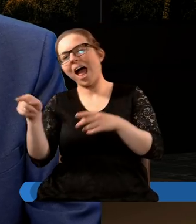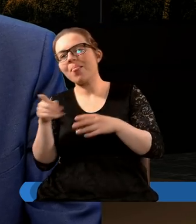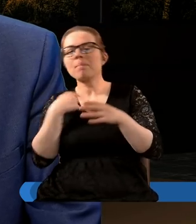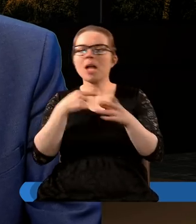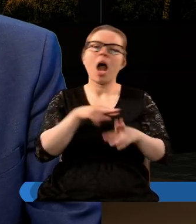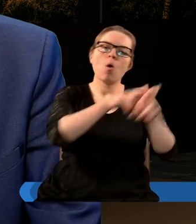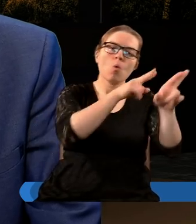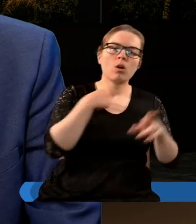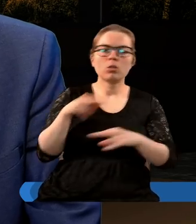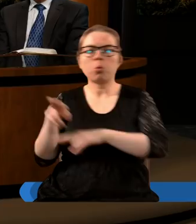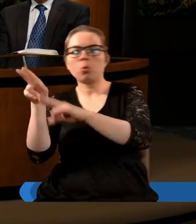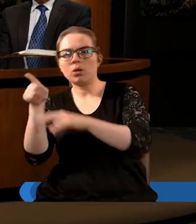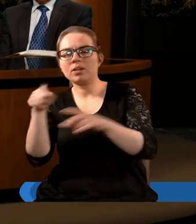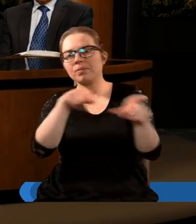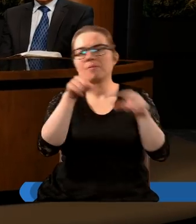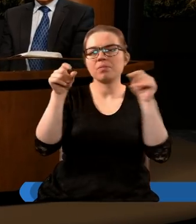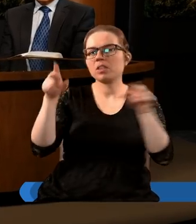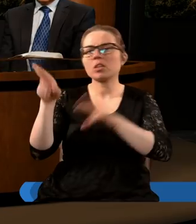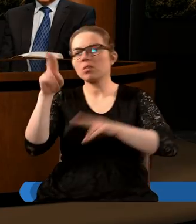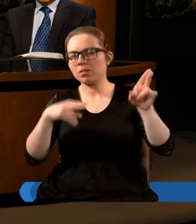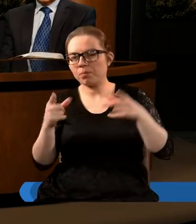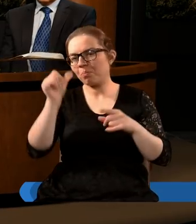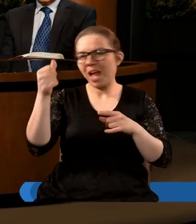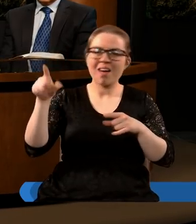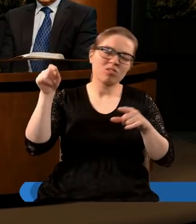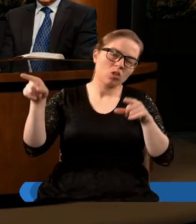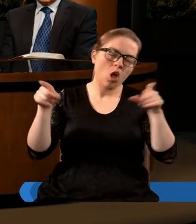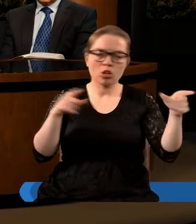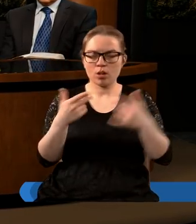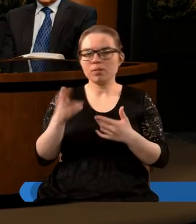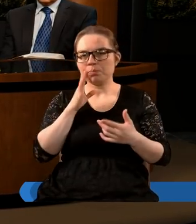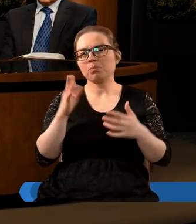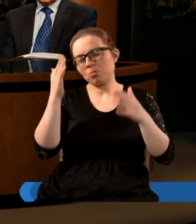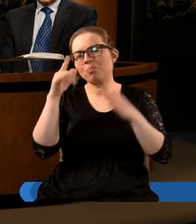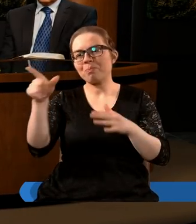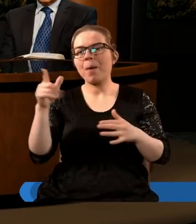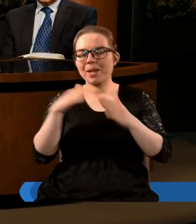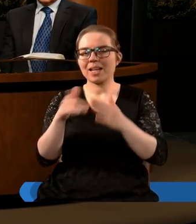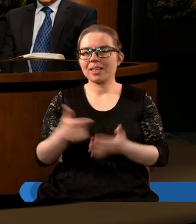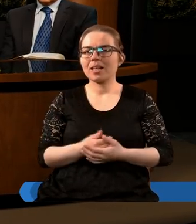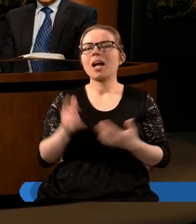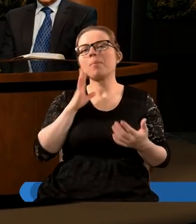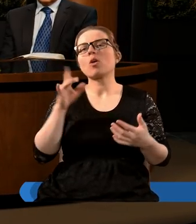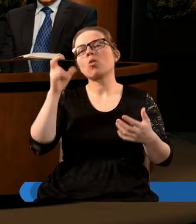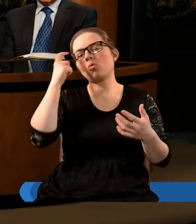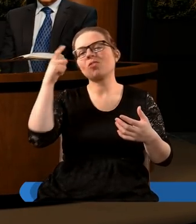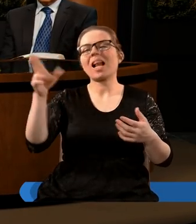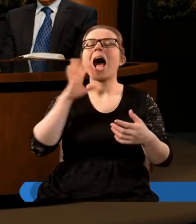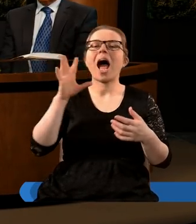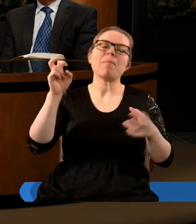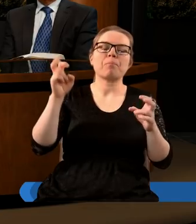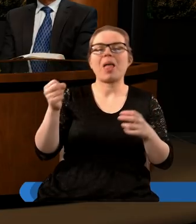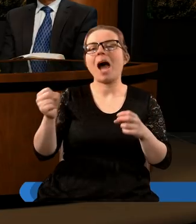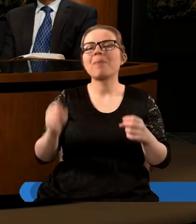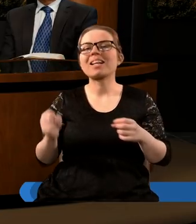primus inter pares pierwszy między równymi to jest właśnie Nunciusz Papieski jako ambasador państwa